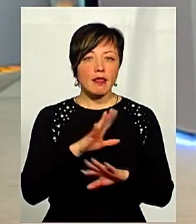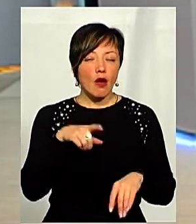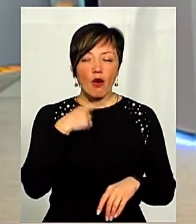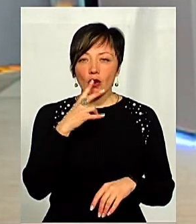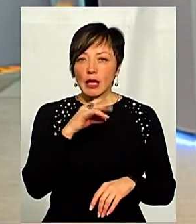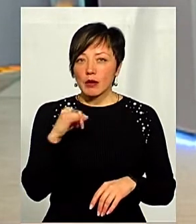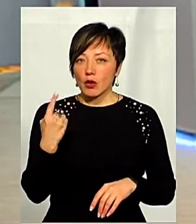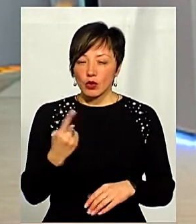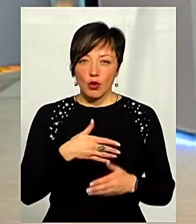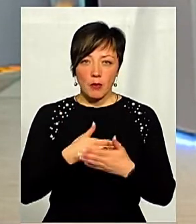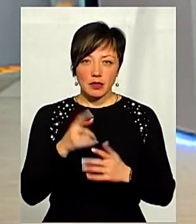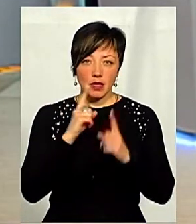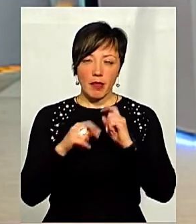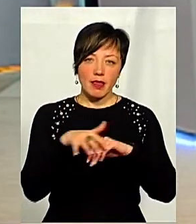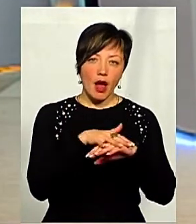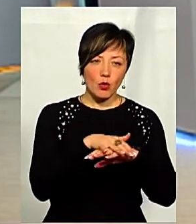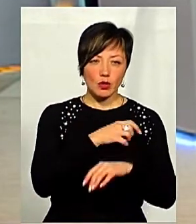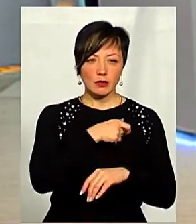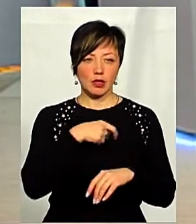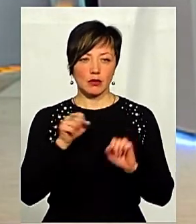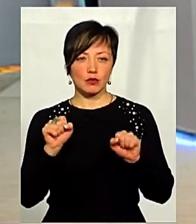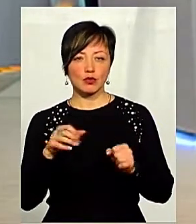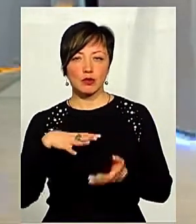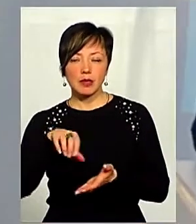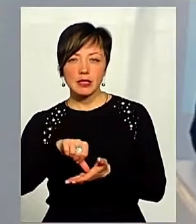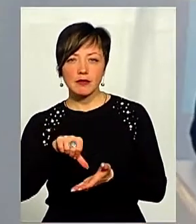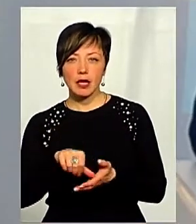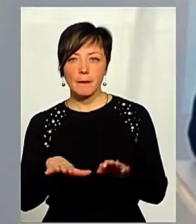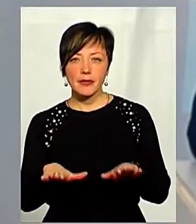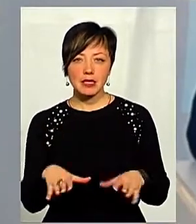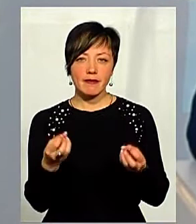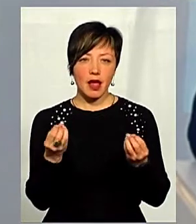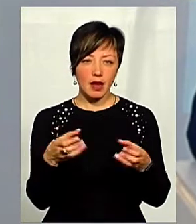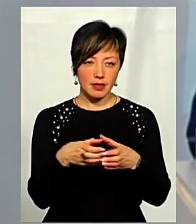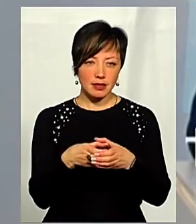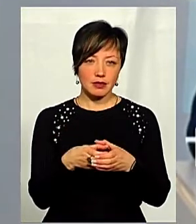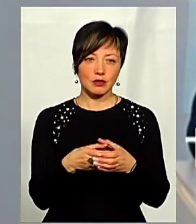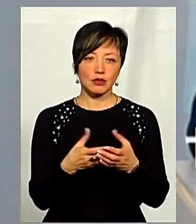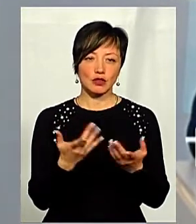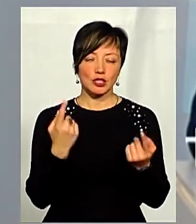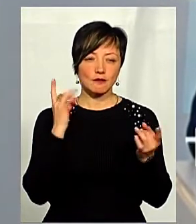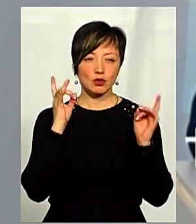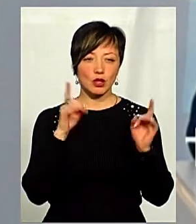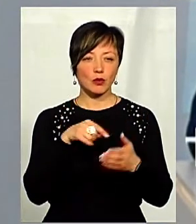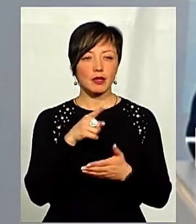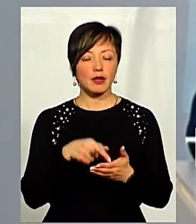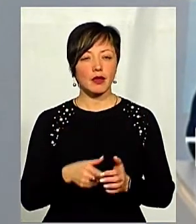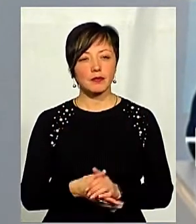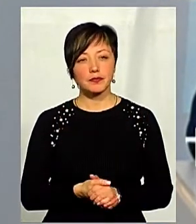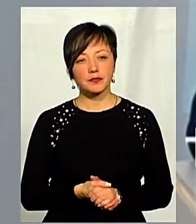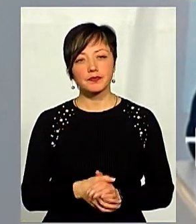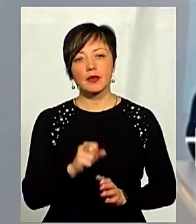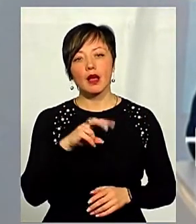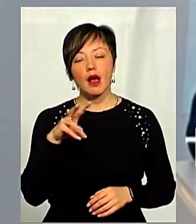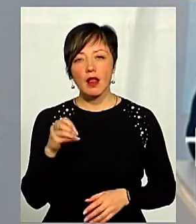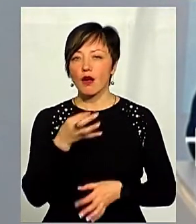жодну громадську раду, я просто говорю, або це можуть бути народні депутати, можуть бути певні представники місцевих еліт, як у вже сьогодні тут звучало питання. Але,